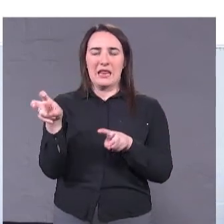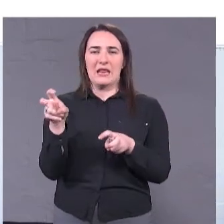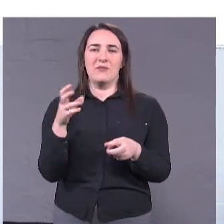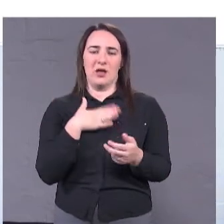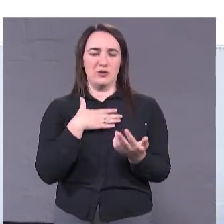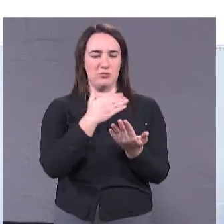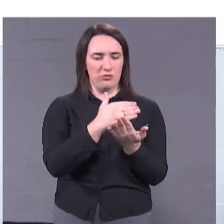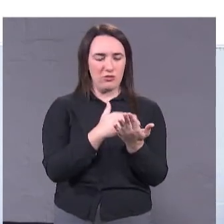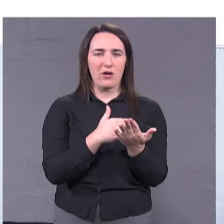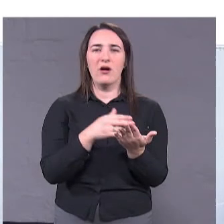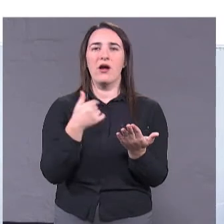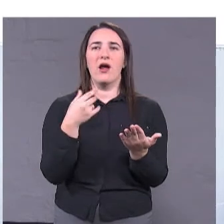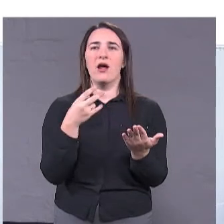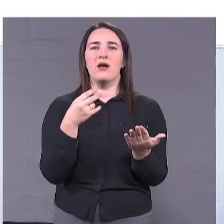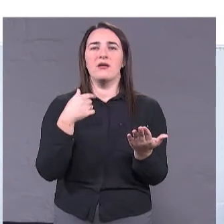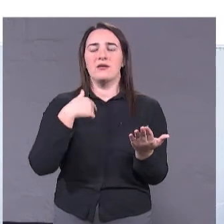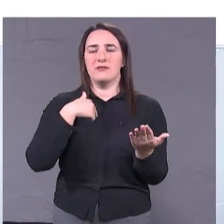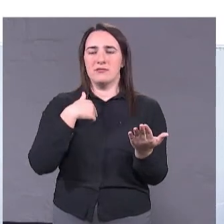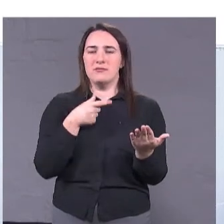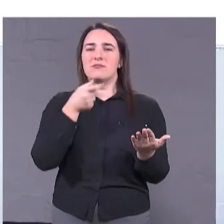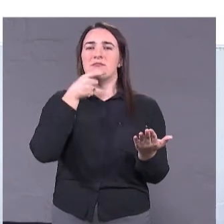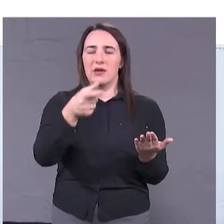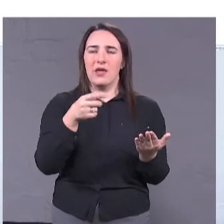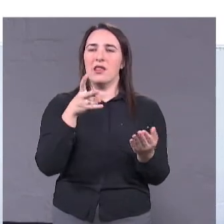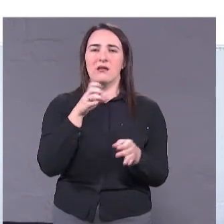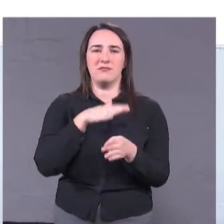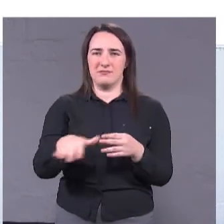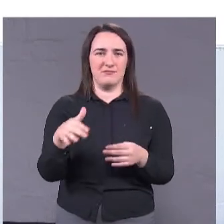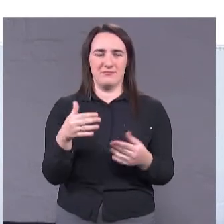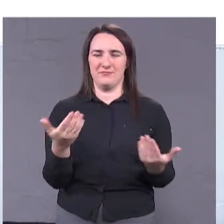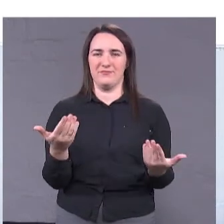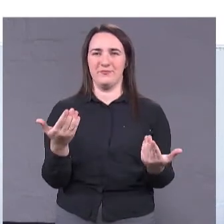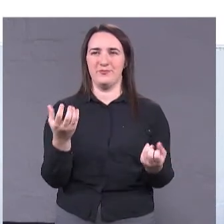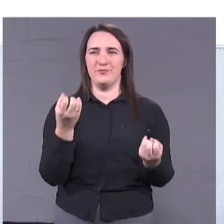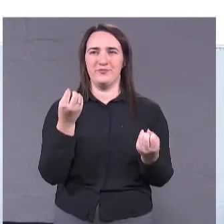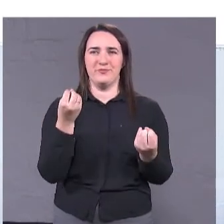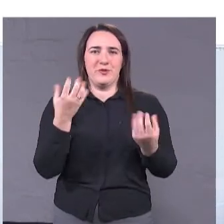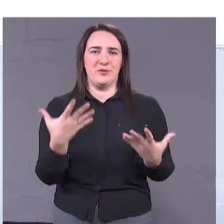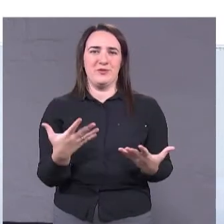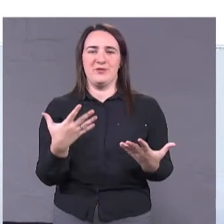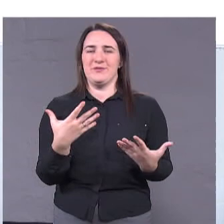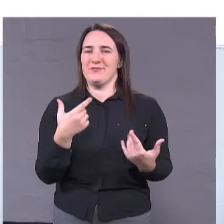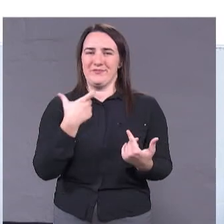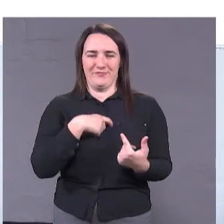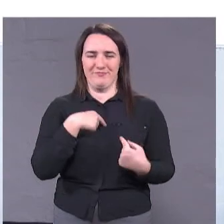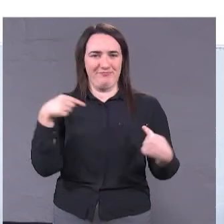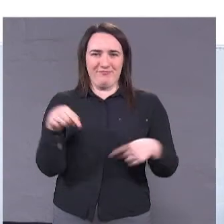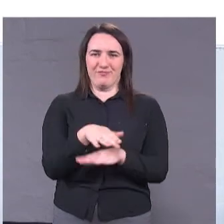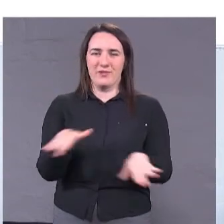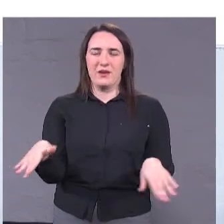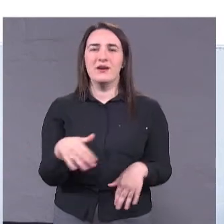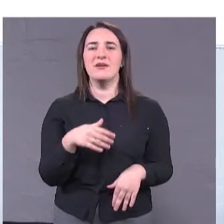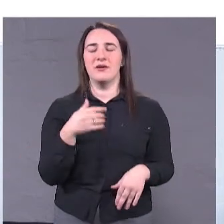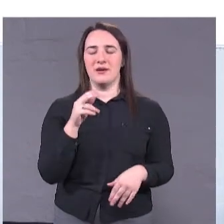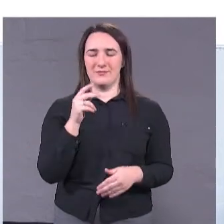не бути готовим його реалізувати, це було б просто не свойство для нас. Ну, у-первых, кандидат в мэры,